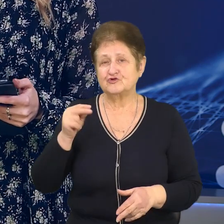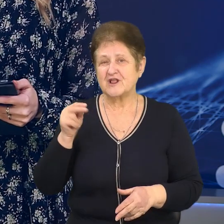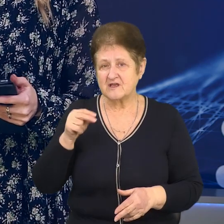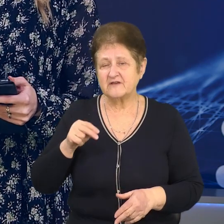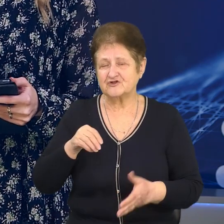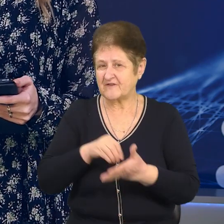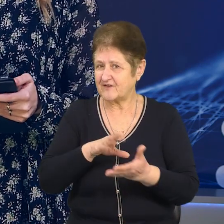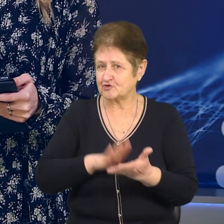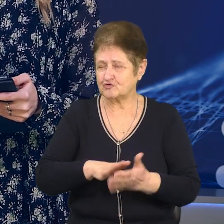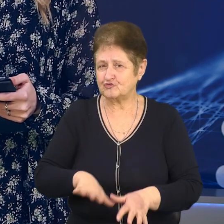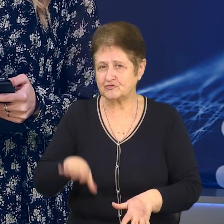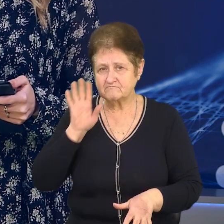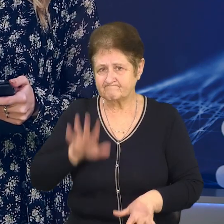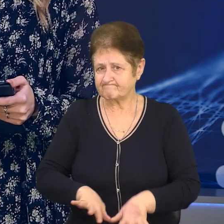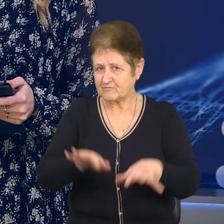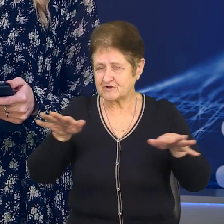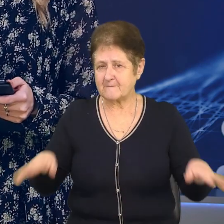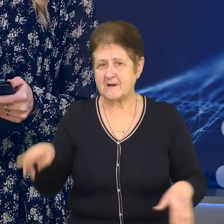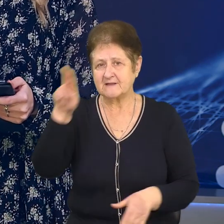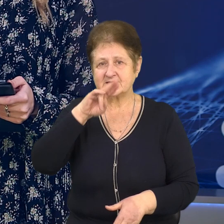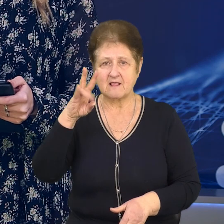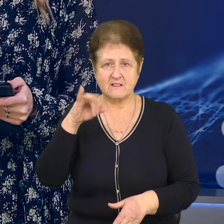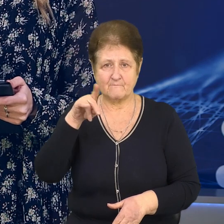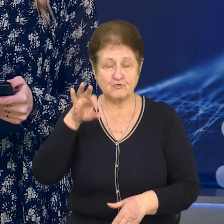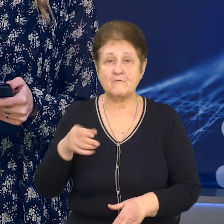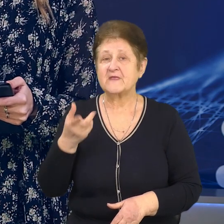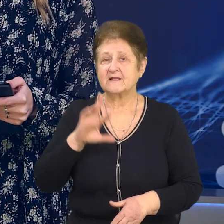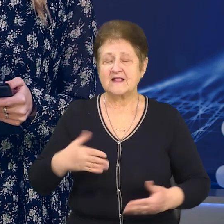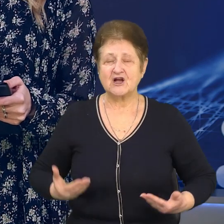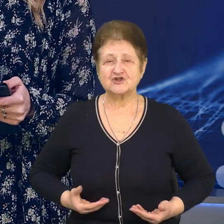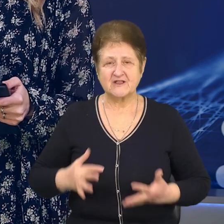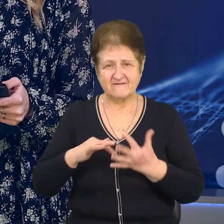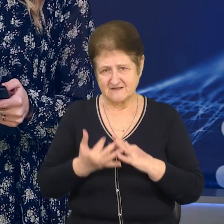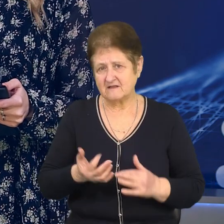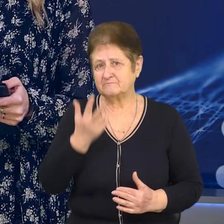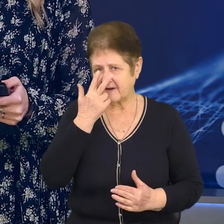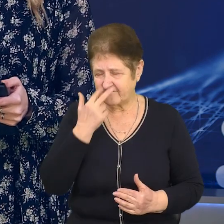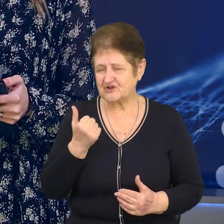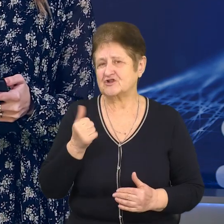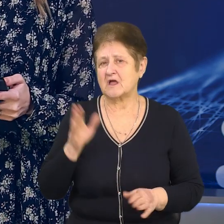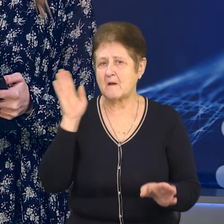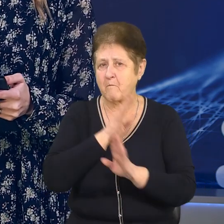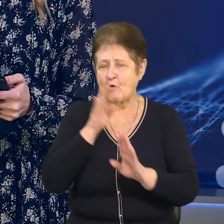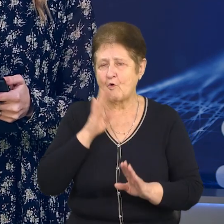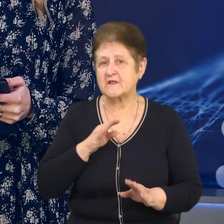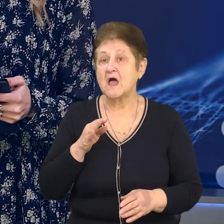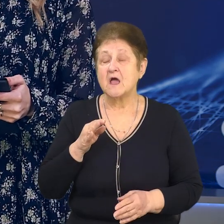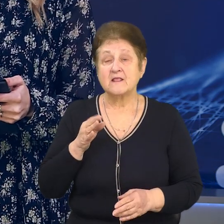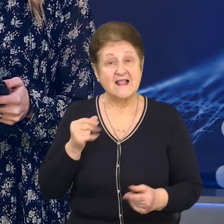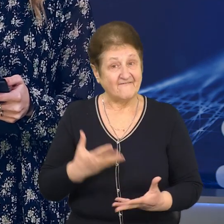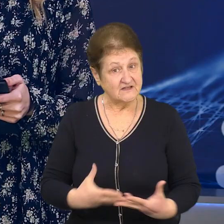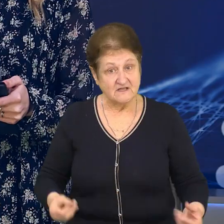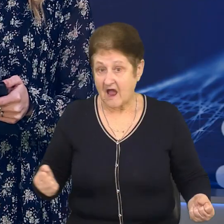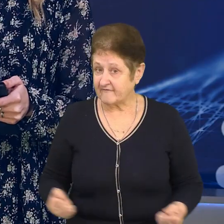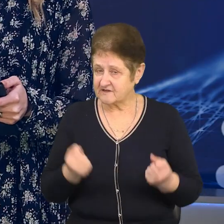рівня води. Там розливається Дніпро. Для жителів села це типова погода. Для весни, взимку такий паводок бачать